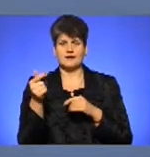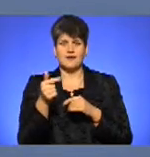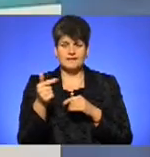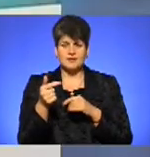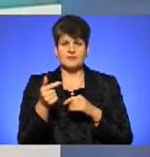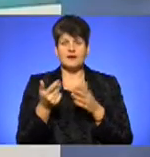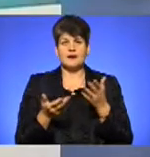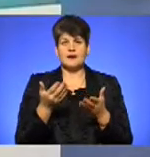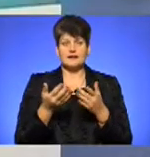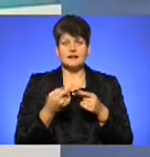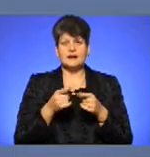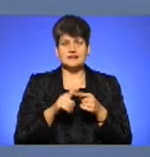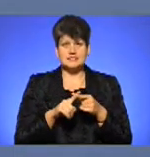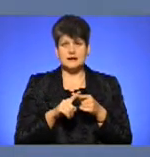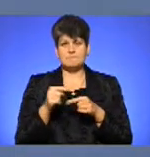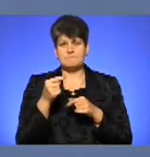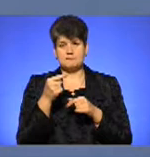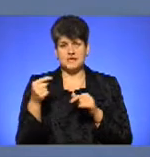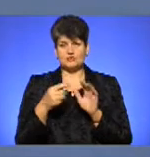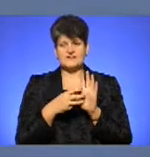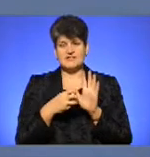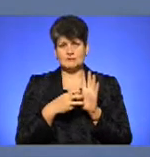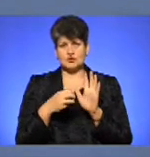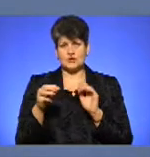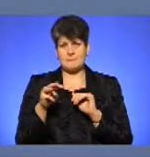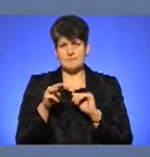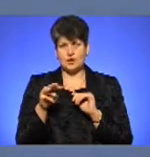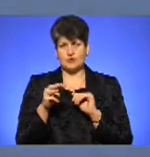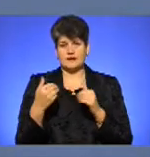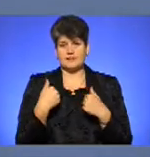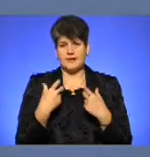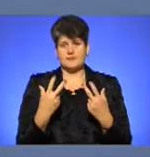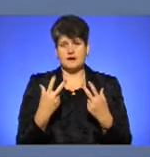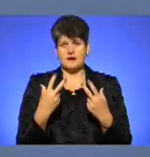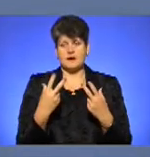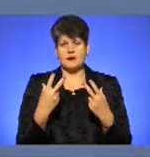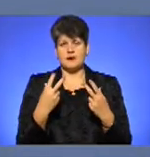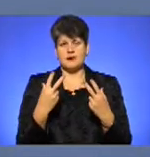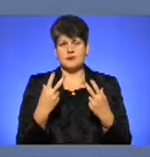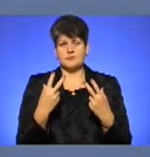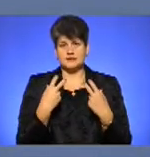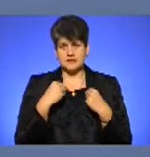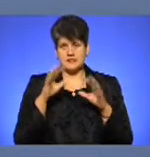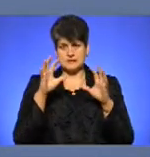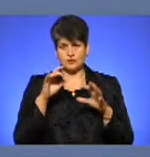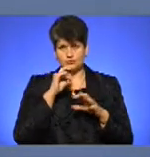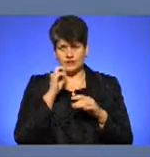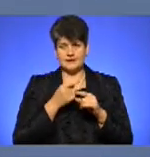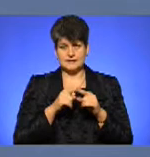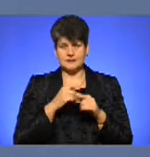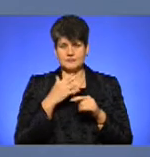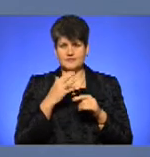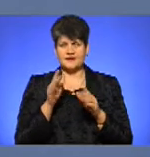цифра потребує… Це 800 мільйонів, які нам, в принципі, гарантовано законом України. Це багато. Ні.